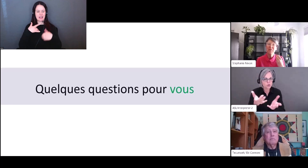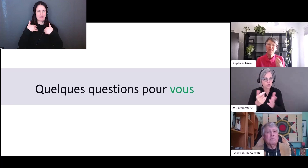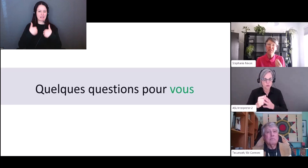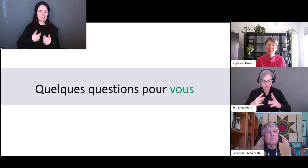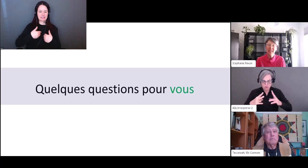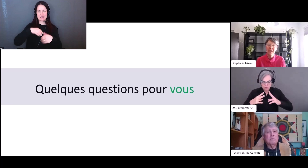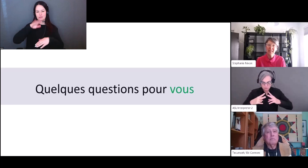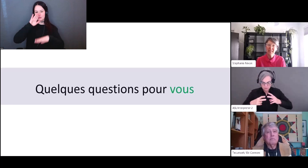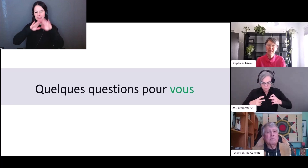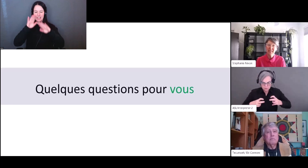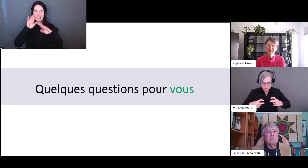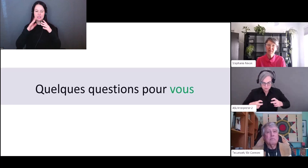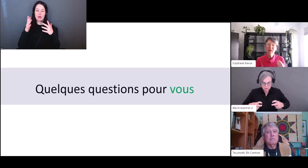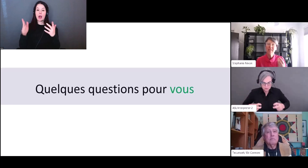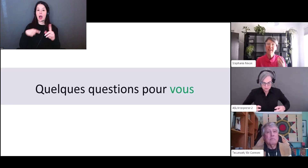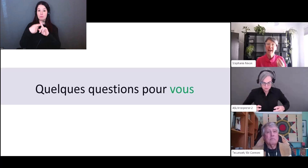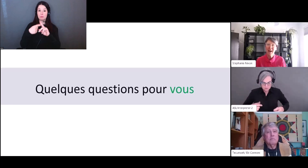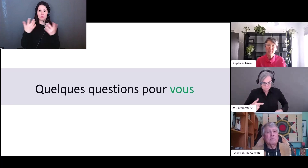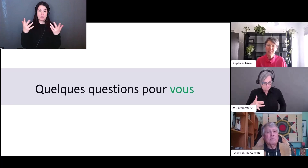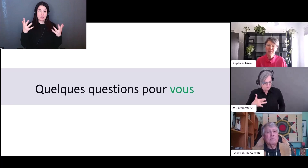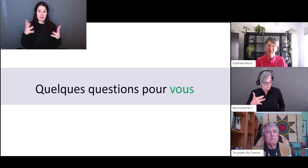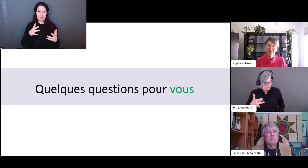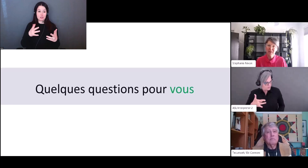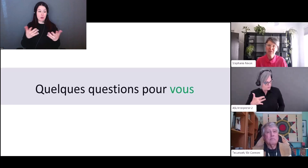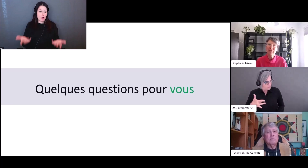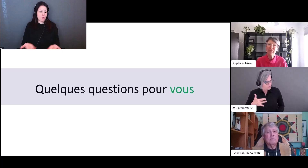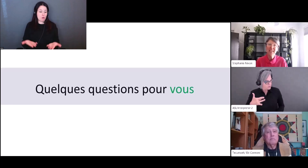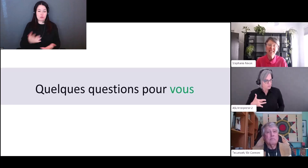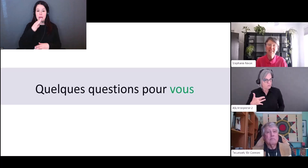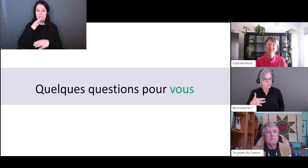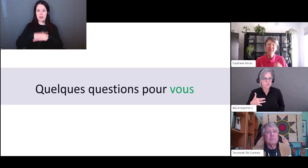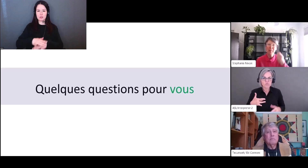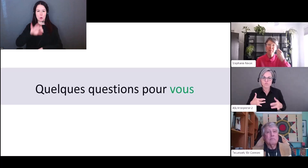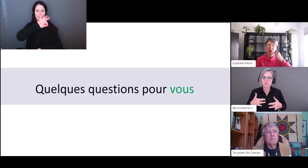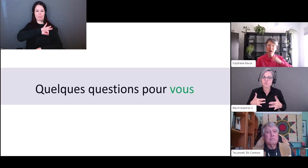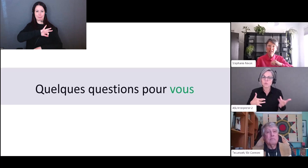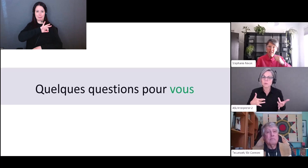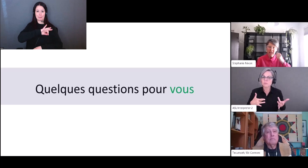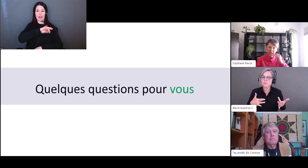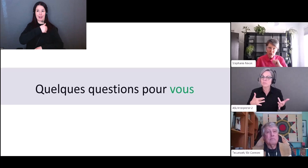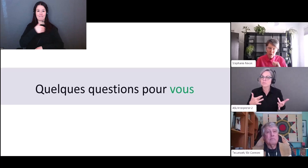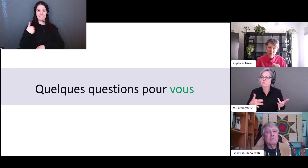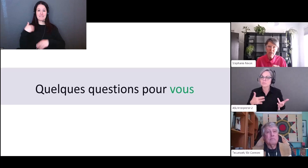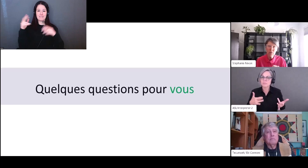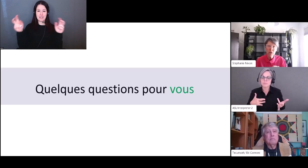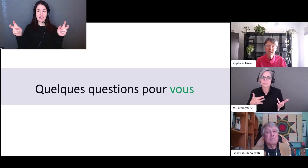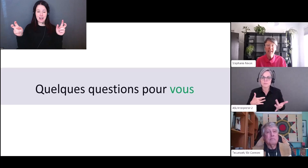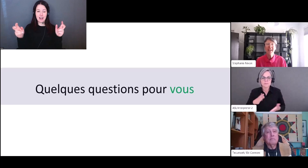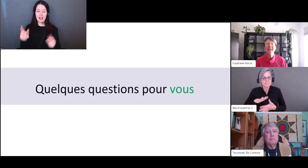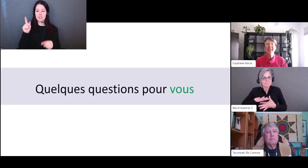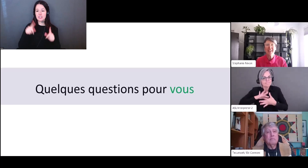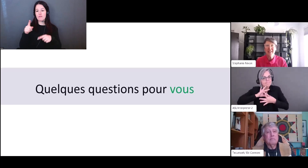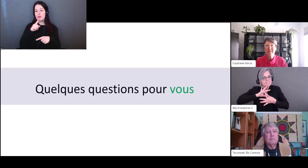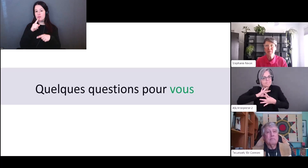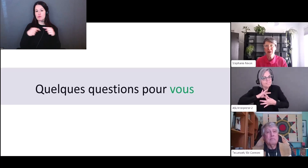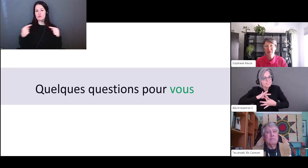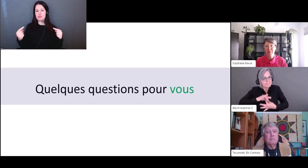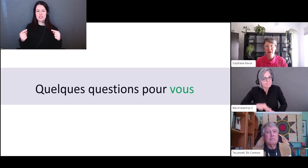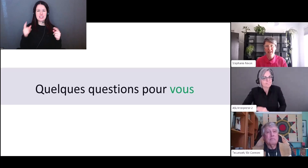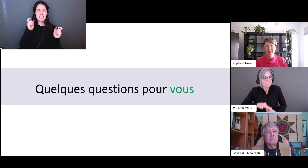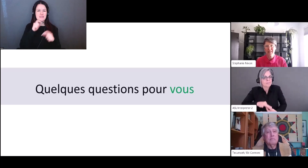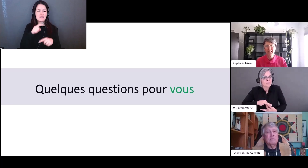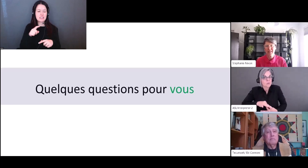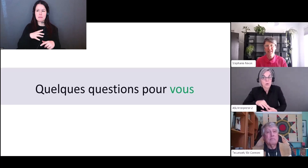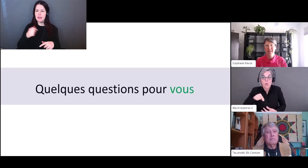rentrer à l'intérieur de vous quelques instants quels mots décrivent votre état d